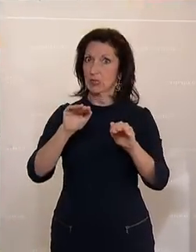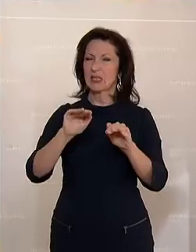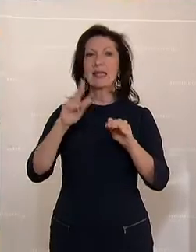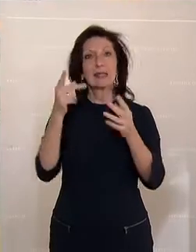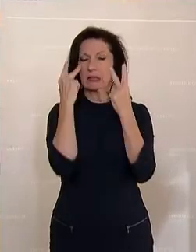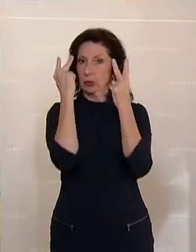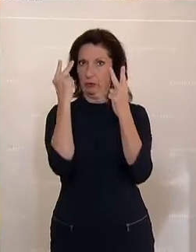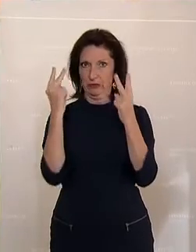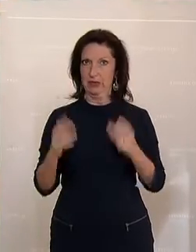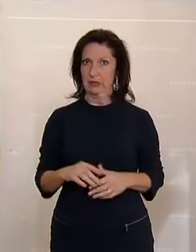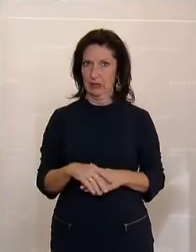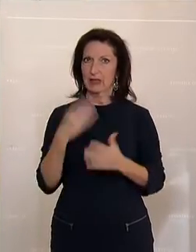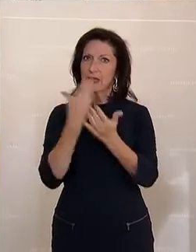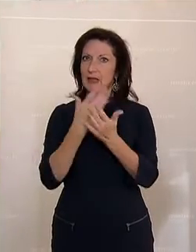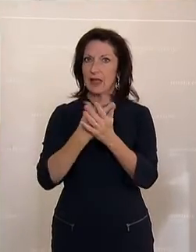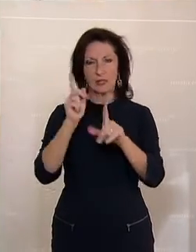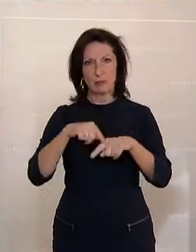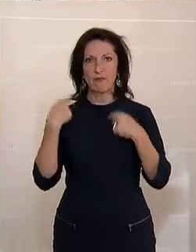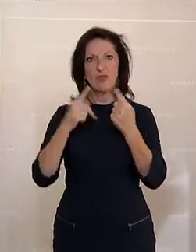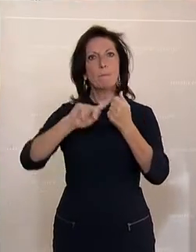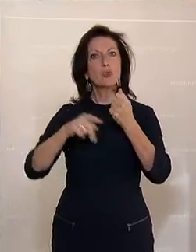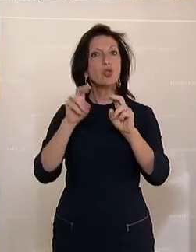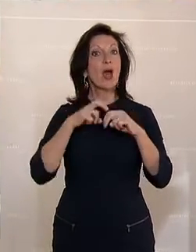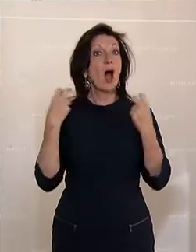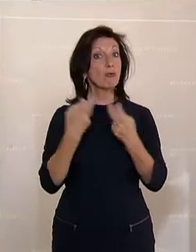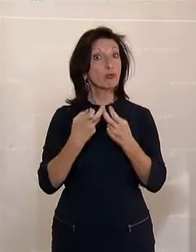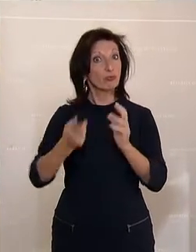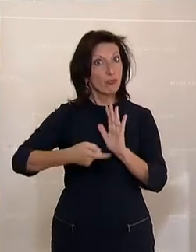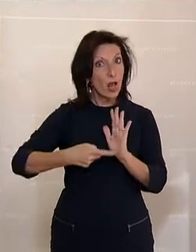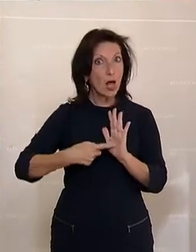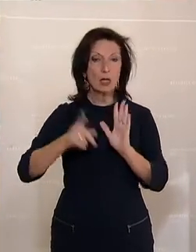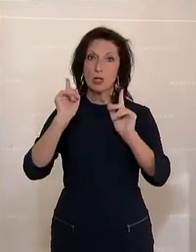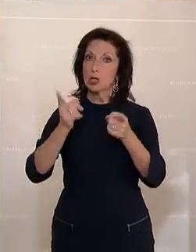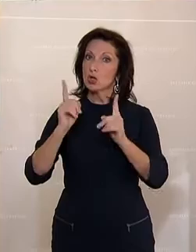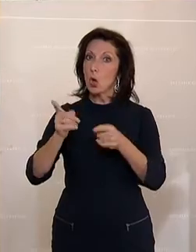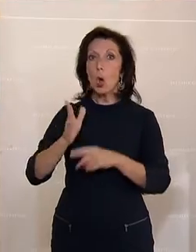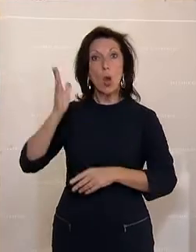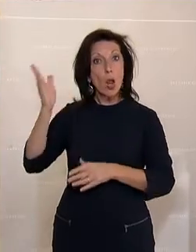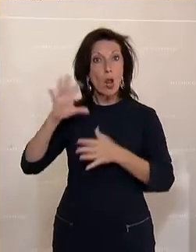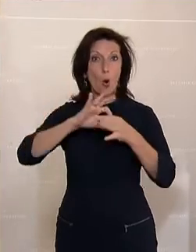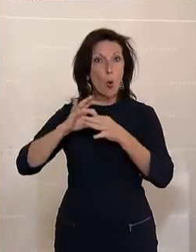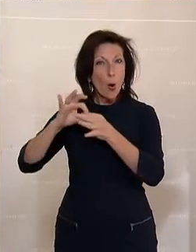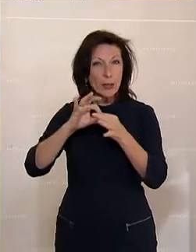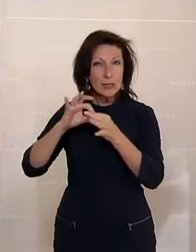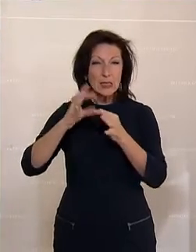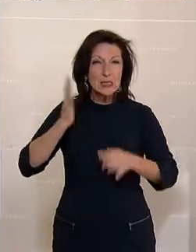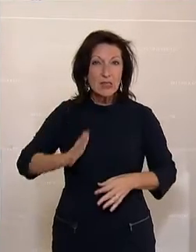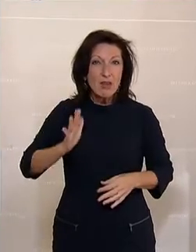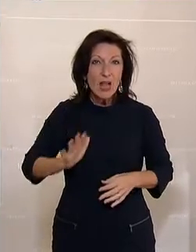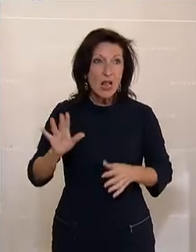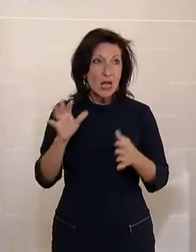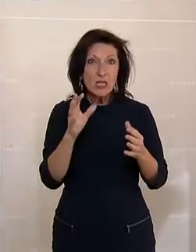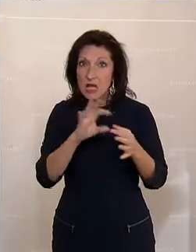Anliegen. Aus diesem Grund haben wir auch im Budgetausschuss für eine stärkere Einbindung der organisierten Zivilgesellschaft auch